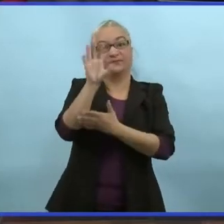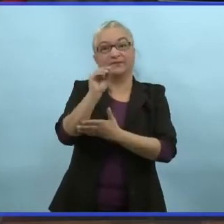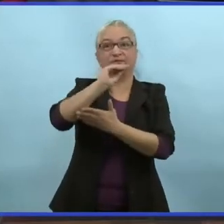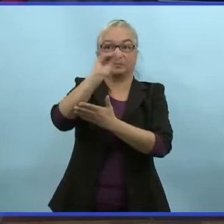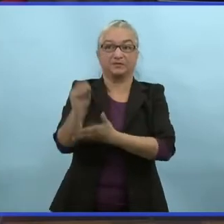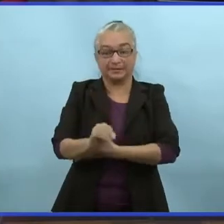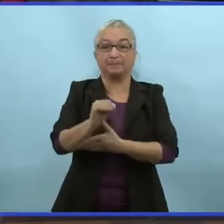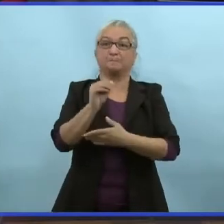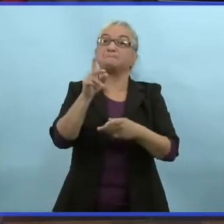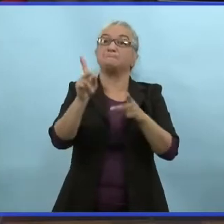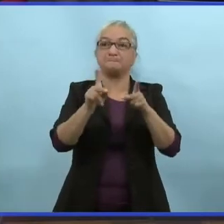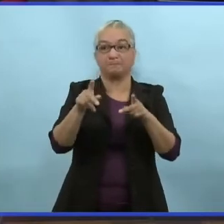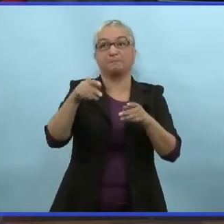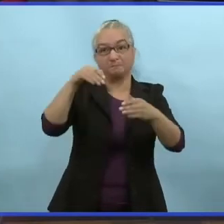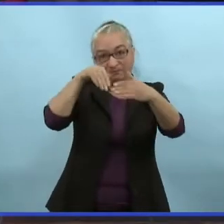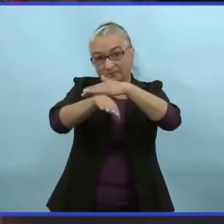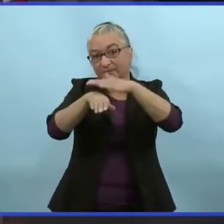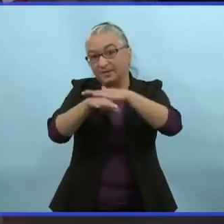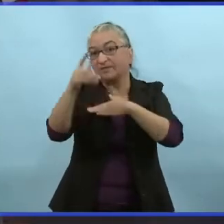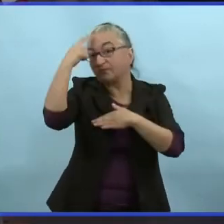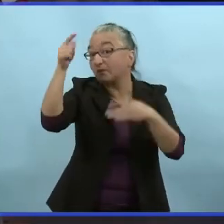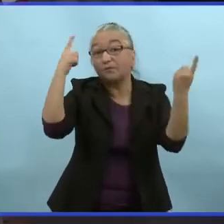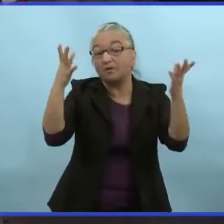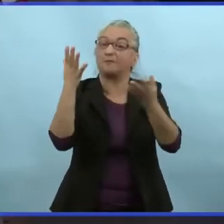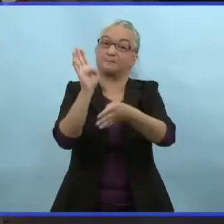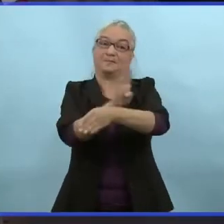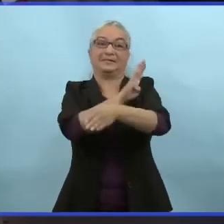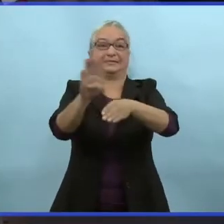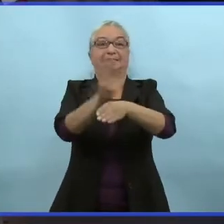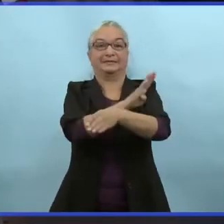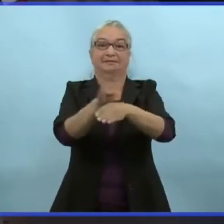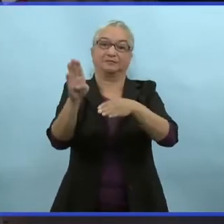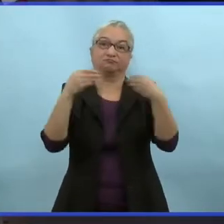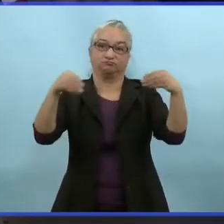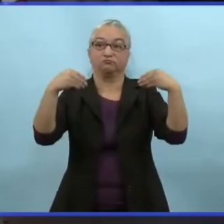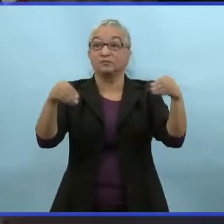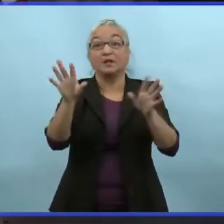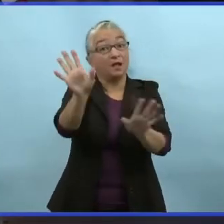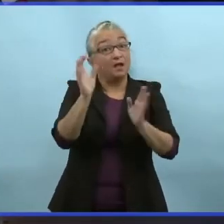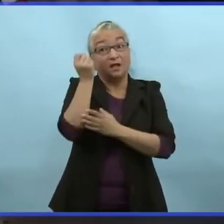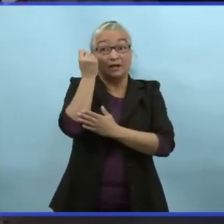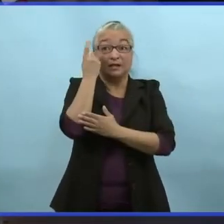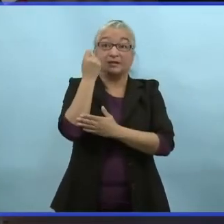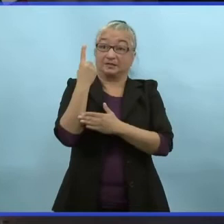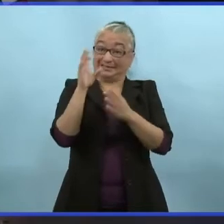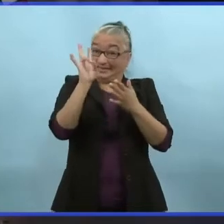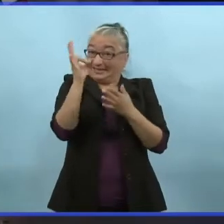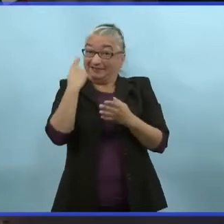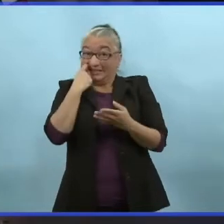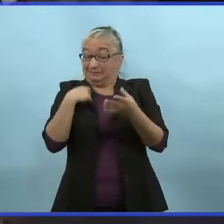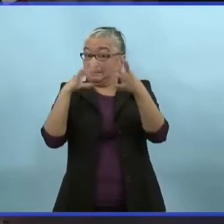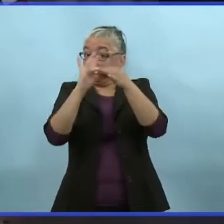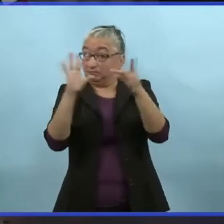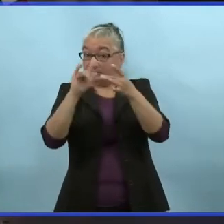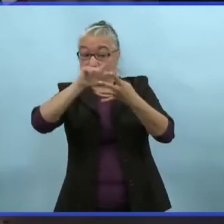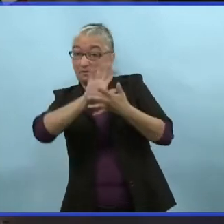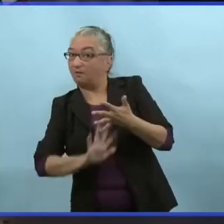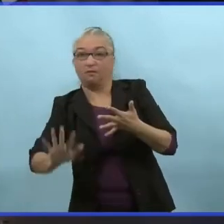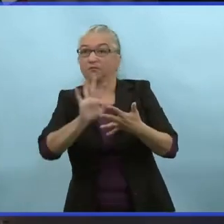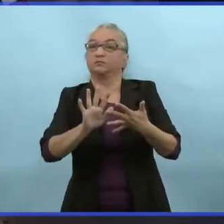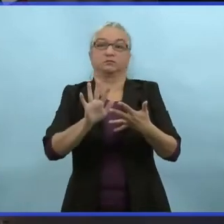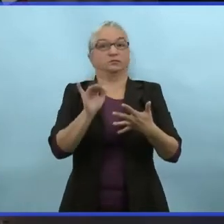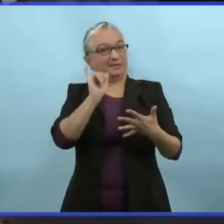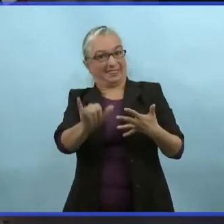et ça va rester inchangé pour cette région, à l'exception des municipalités que nous venons de mentionner.